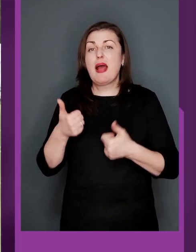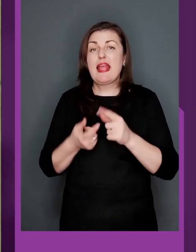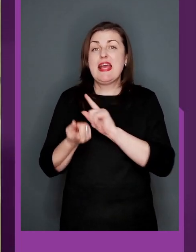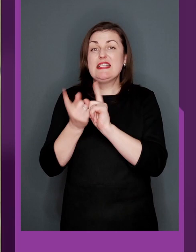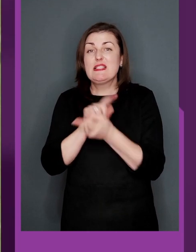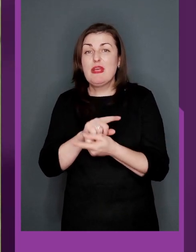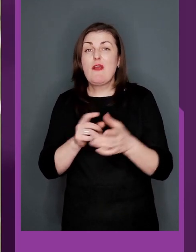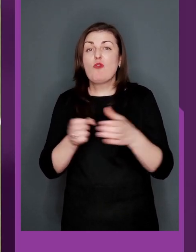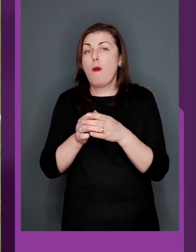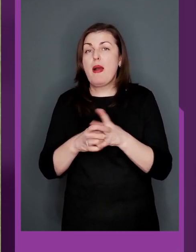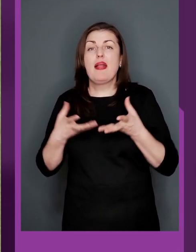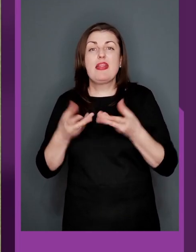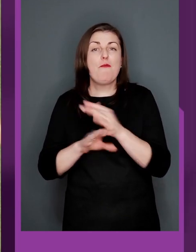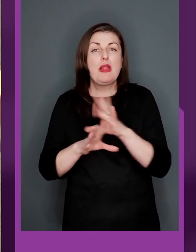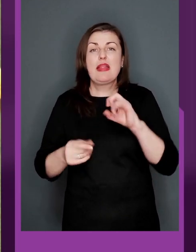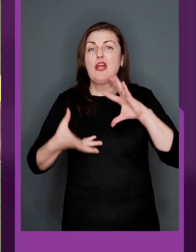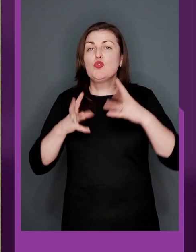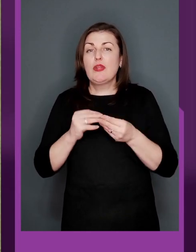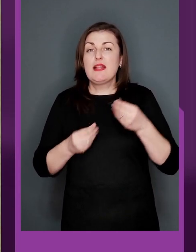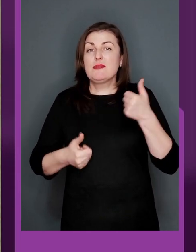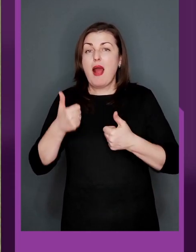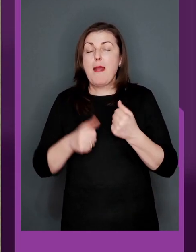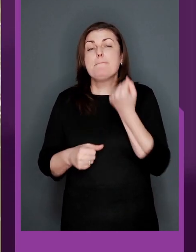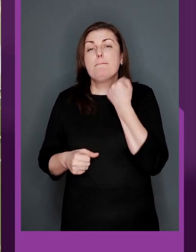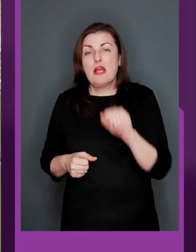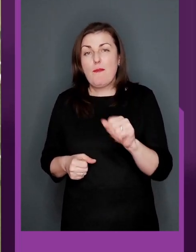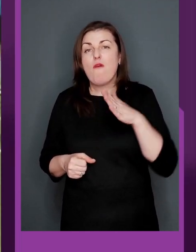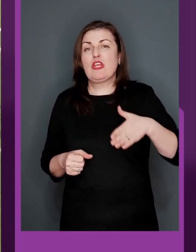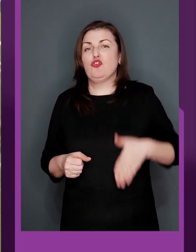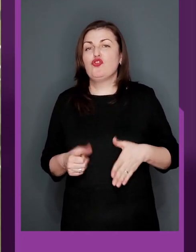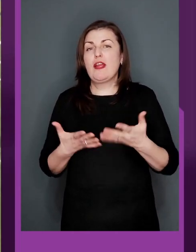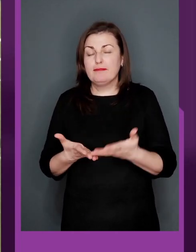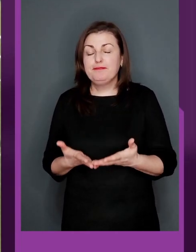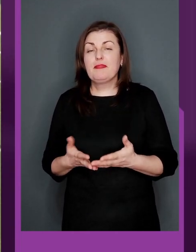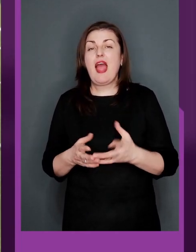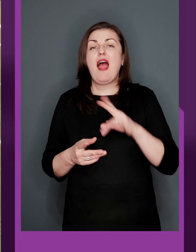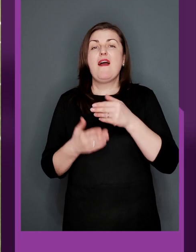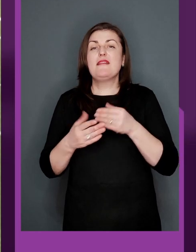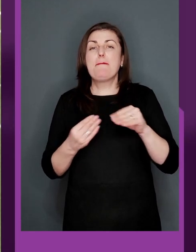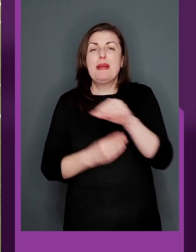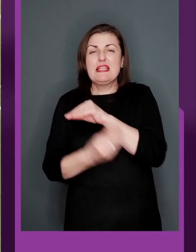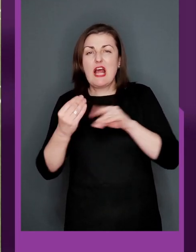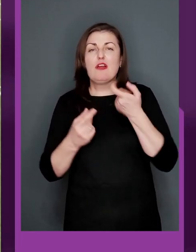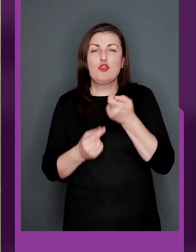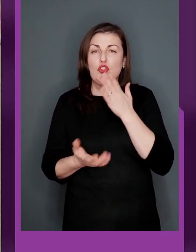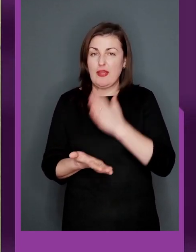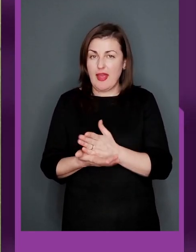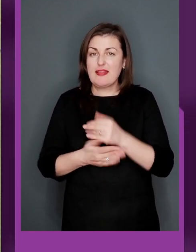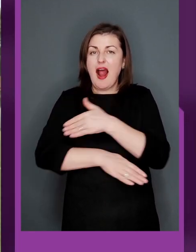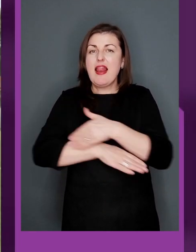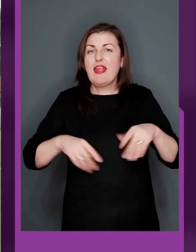змагання. Зміни у команді не вплинули на результат змагань. Перемога в кишені. Перестановка трішечки є